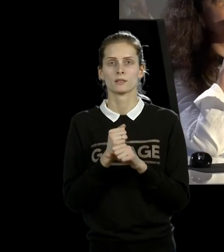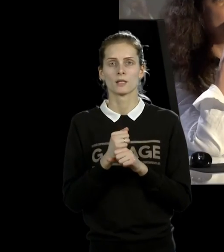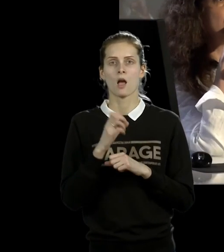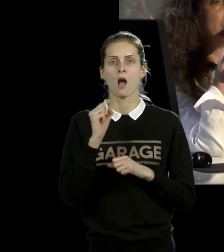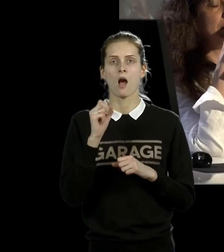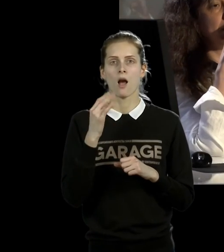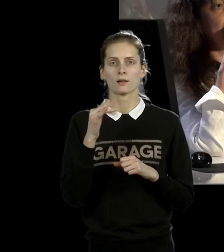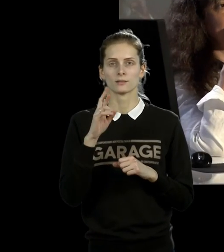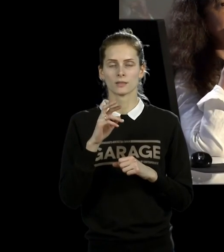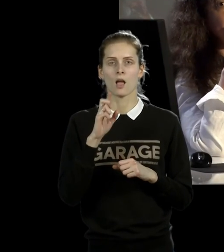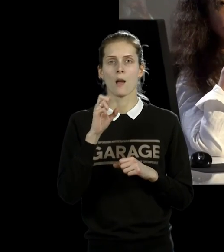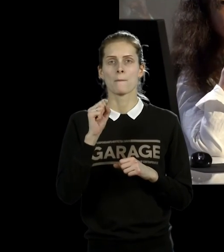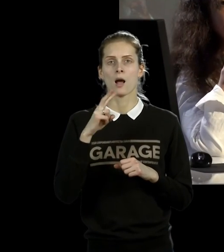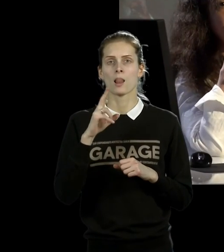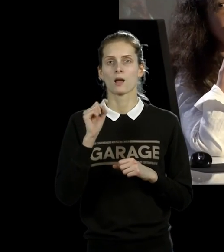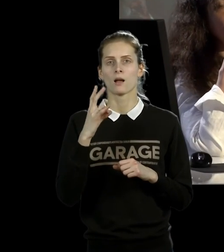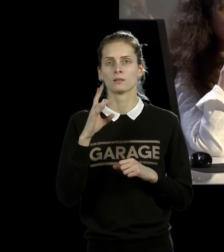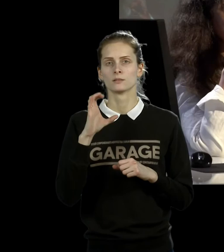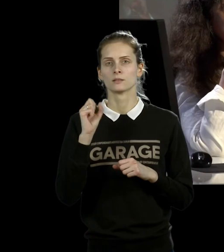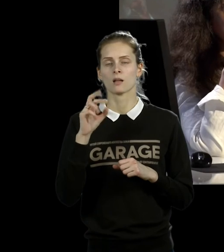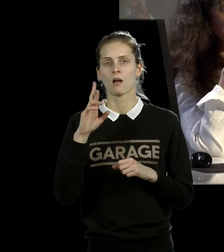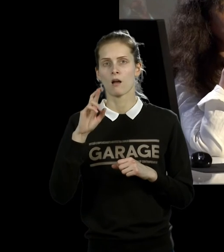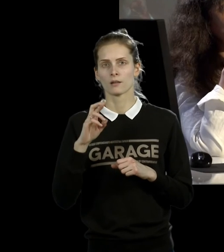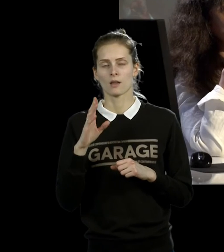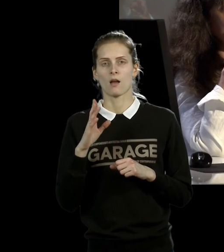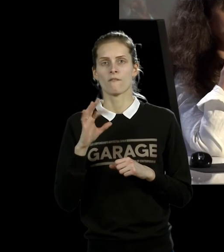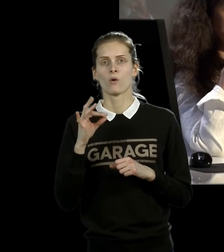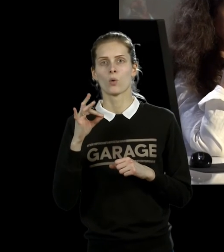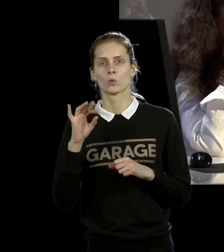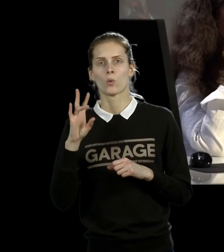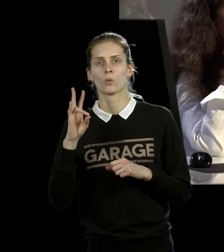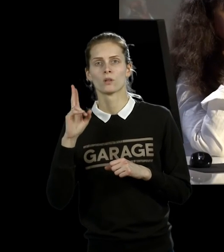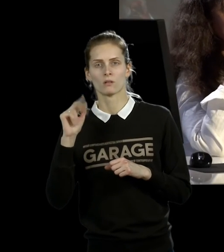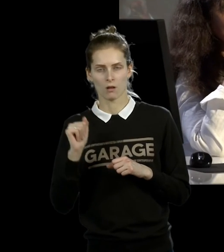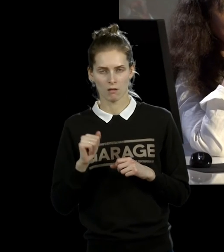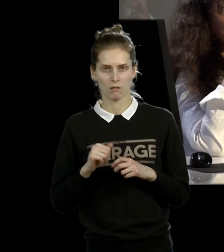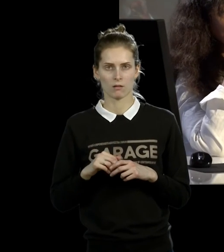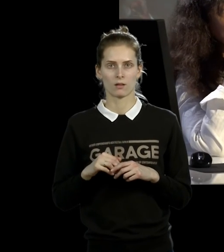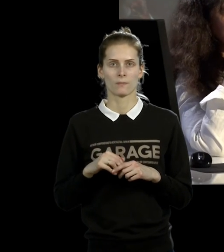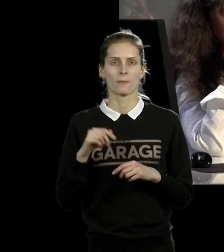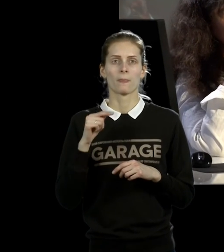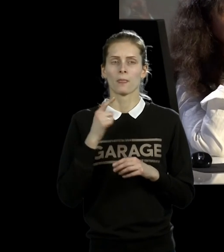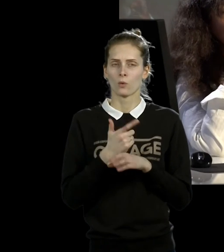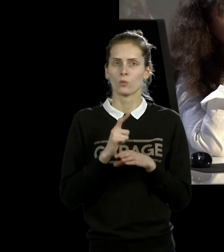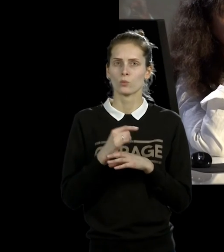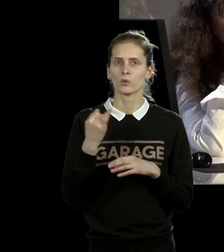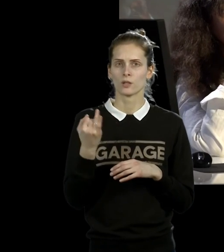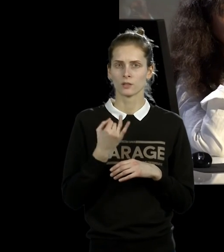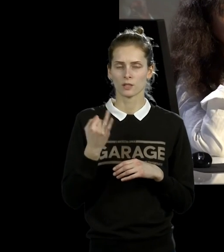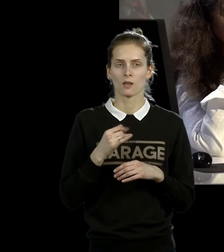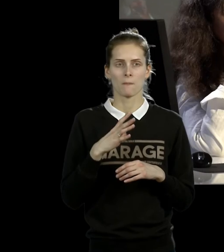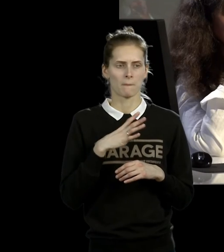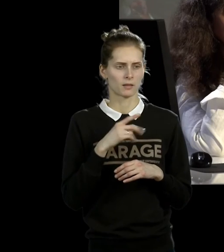она получает «Золотого льва» в Венецианской биеннале. Тоже очень интересный сюжет этот год, который идет «Война в Львове